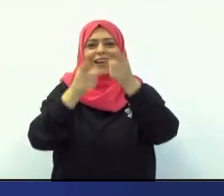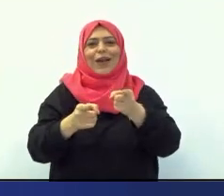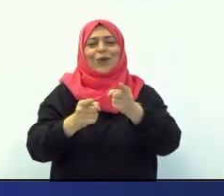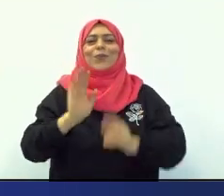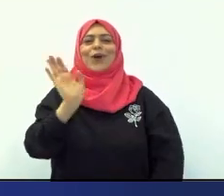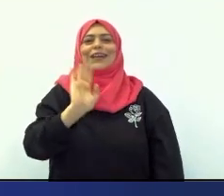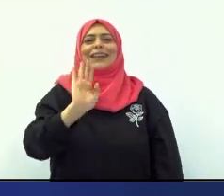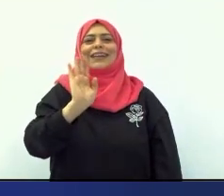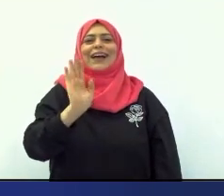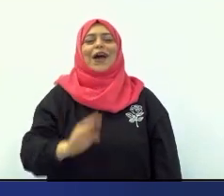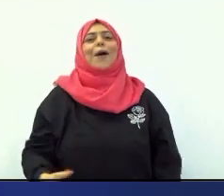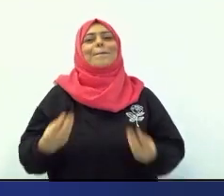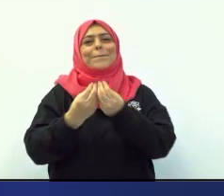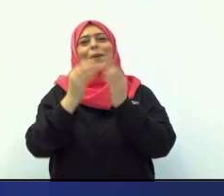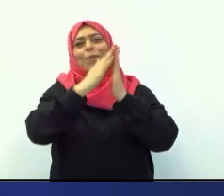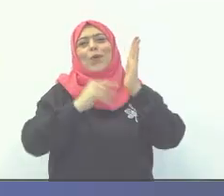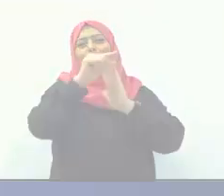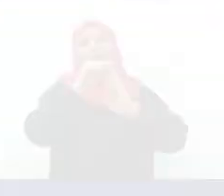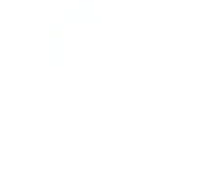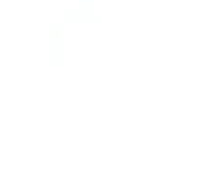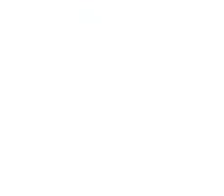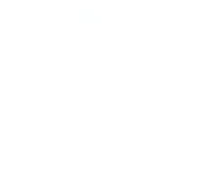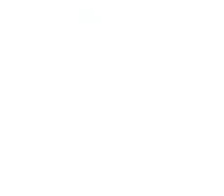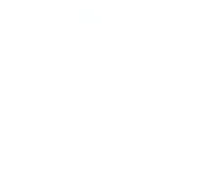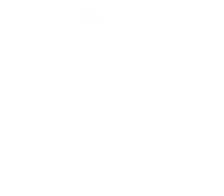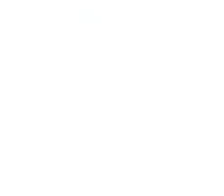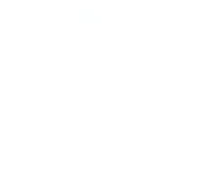وإلى اللقاء مع درس جديد من دروس اللغة العربية